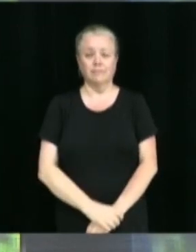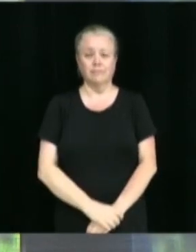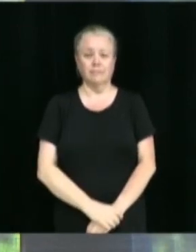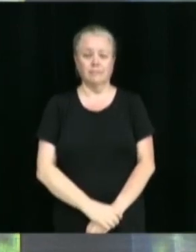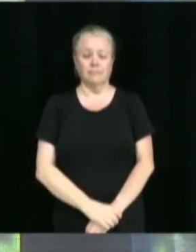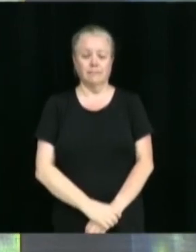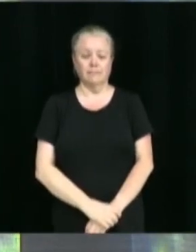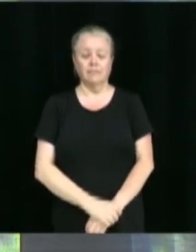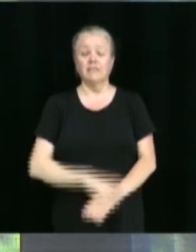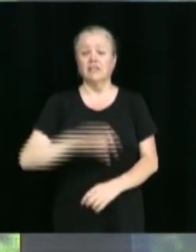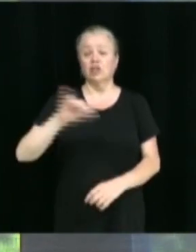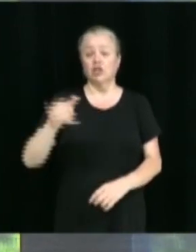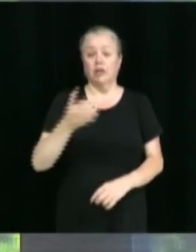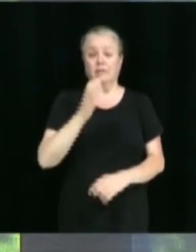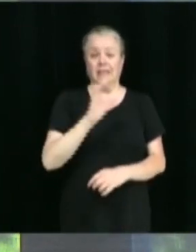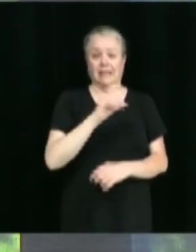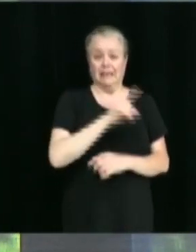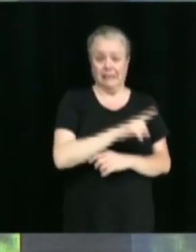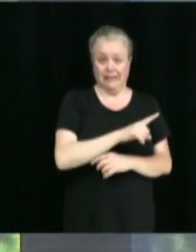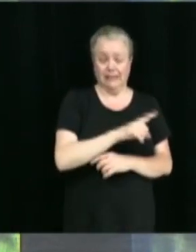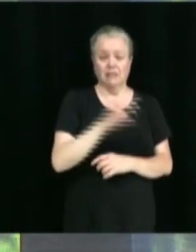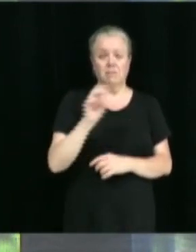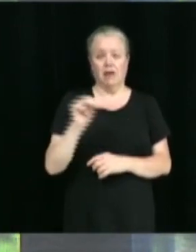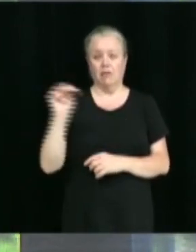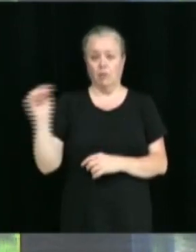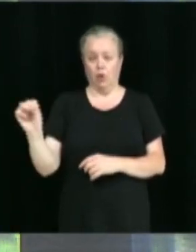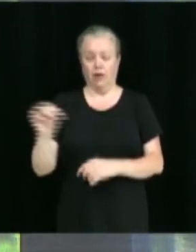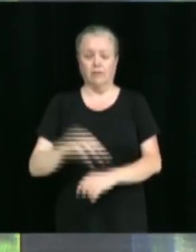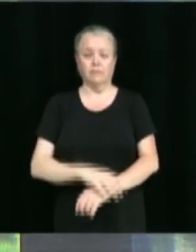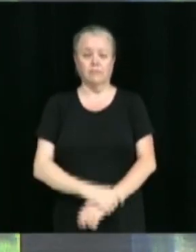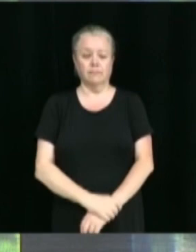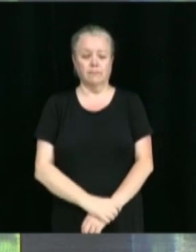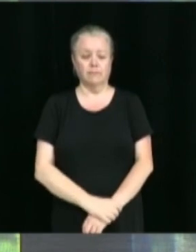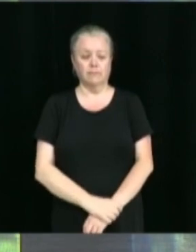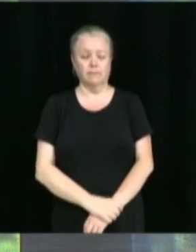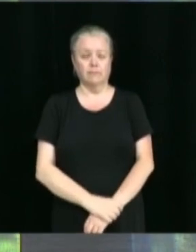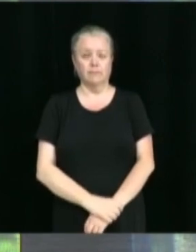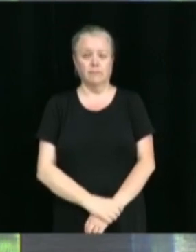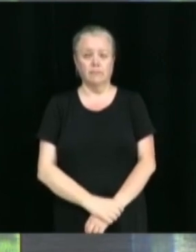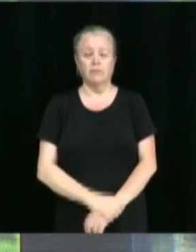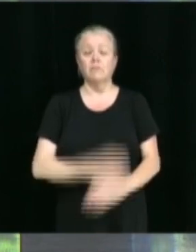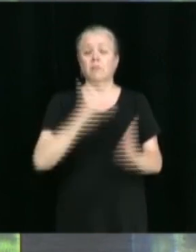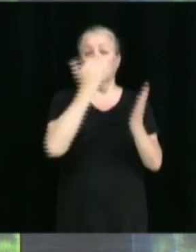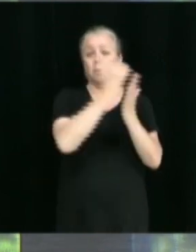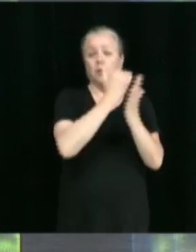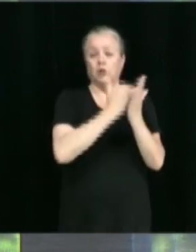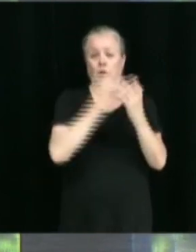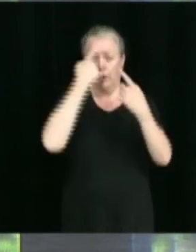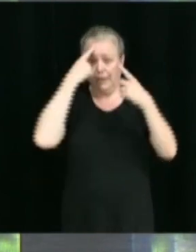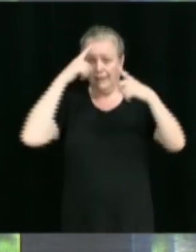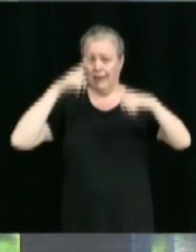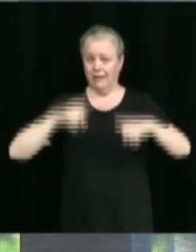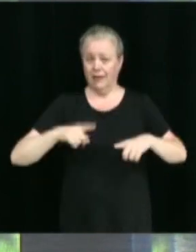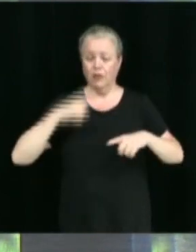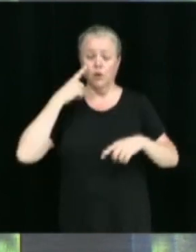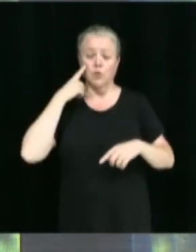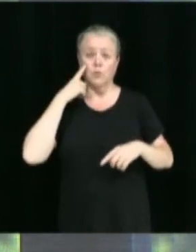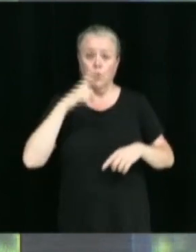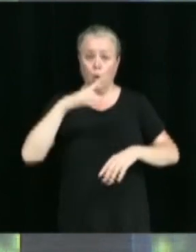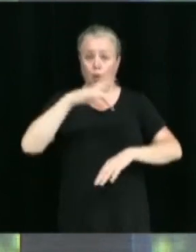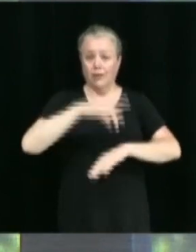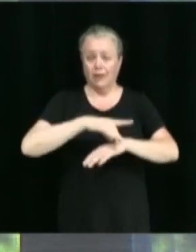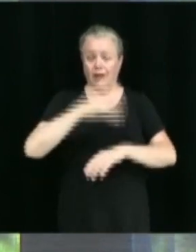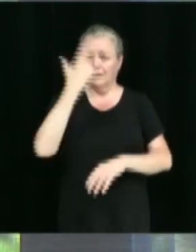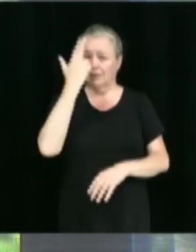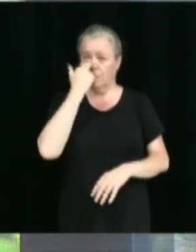James Casey, Marc Morin. Protocole d'entente intervenu pour le lignage des terrains